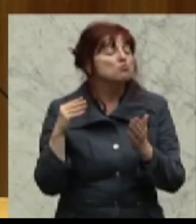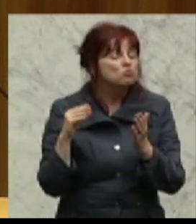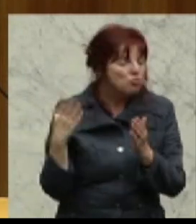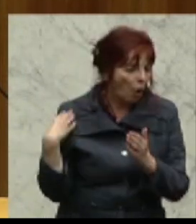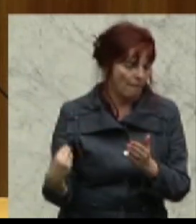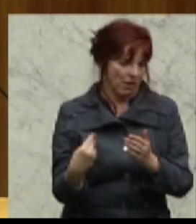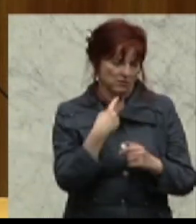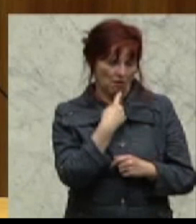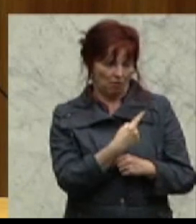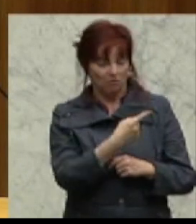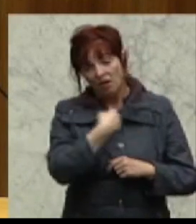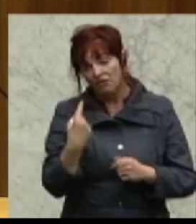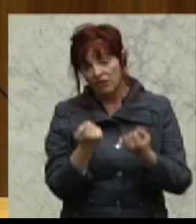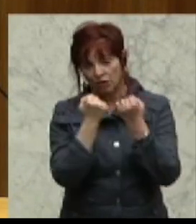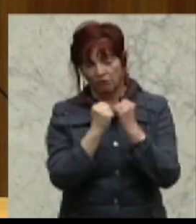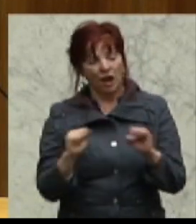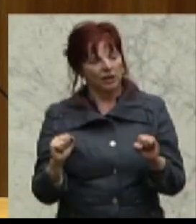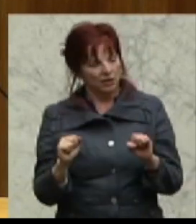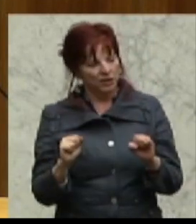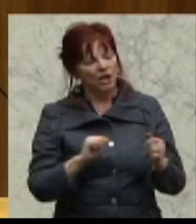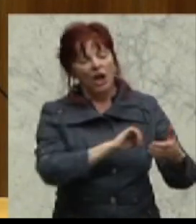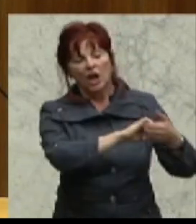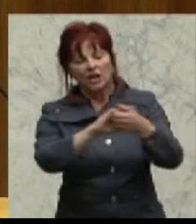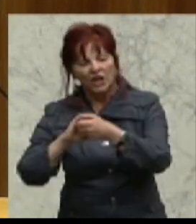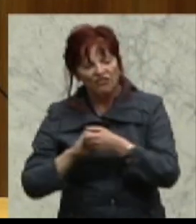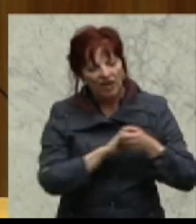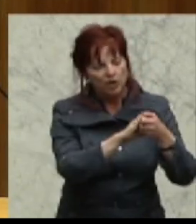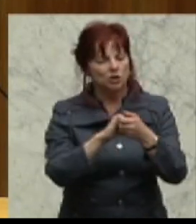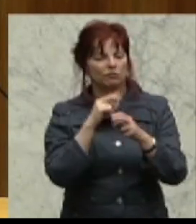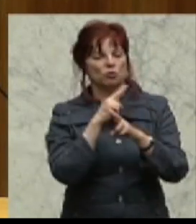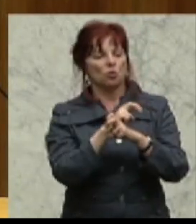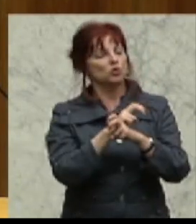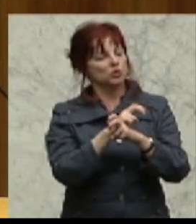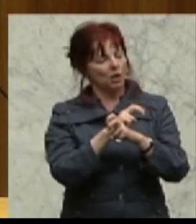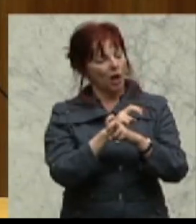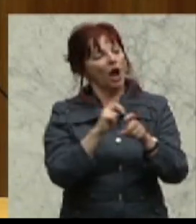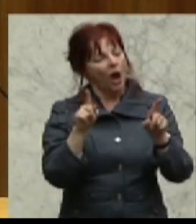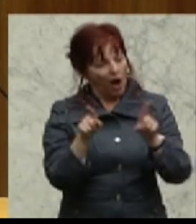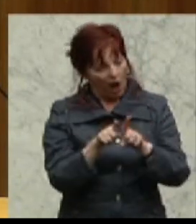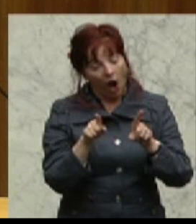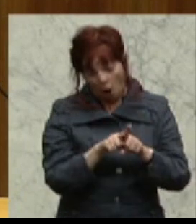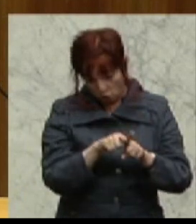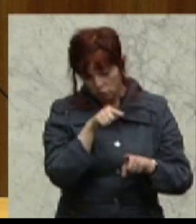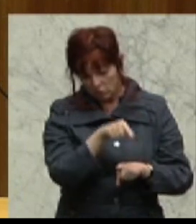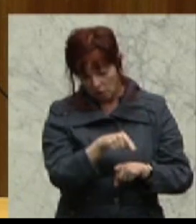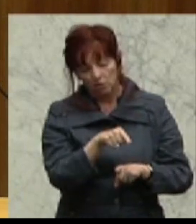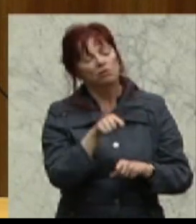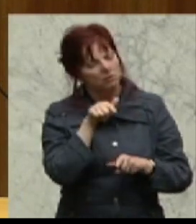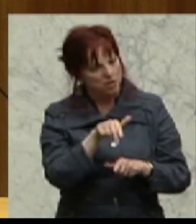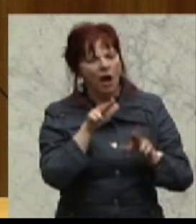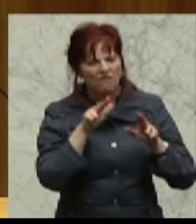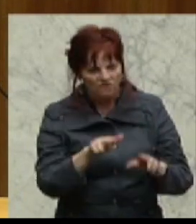Freiheitliche für die Gewerkschaften in Österreich auch als gewachsene Sozialpartner in diesem Land natürlich eintreten.